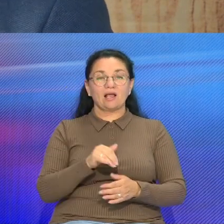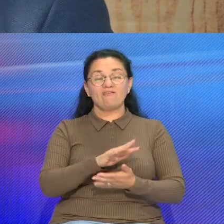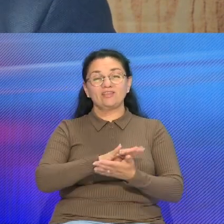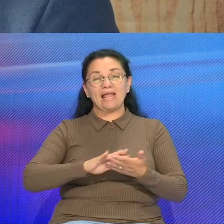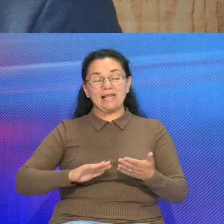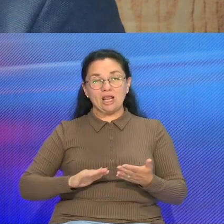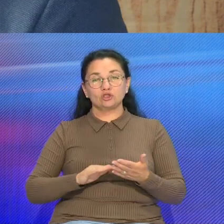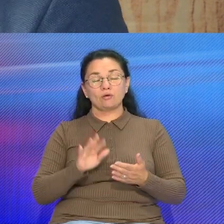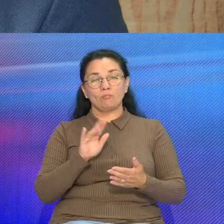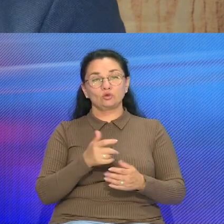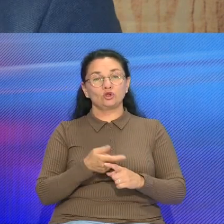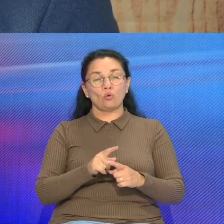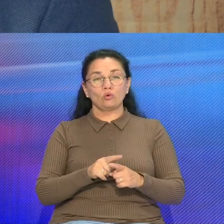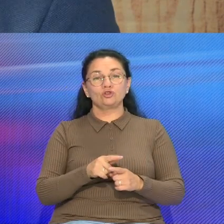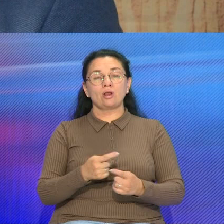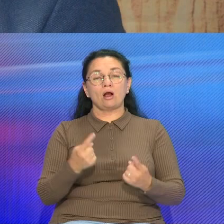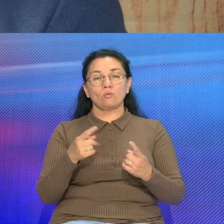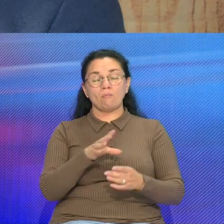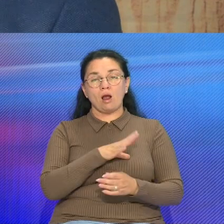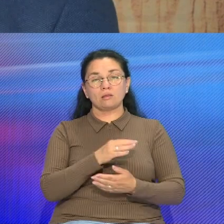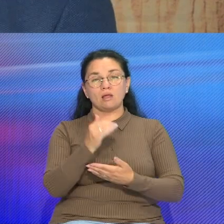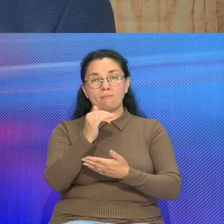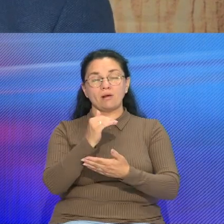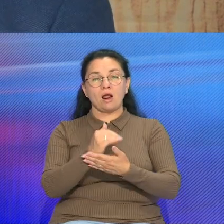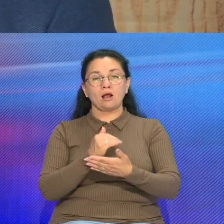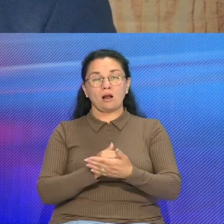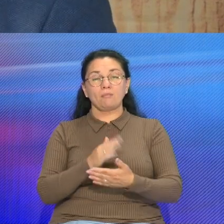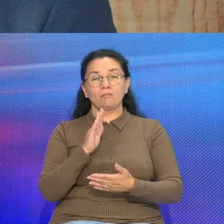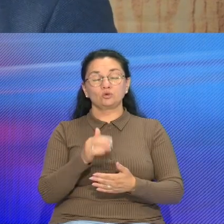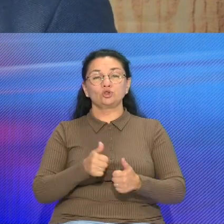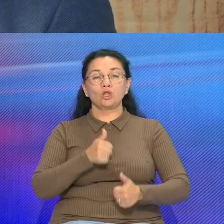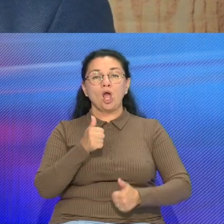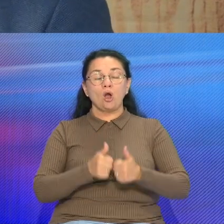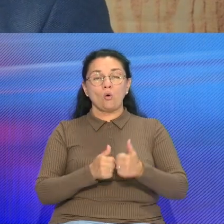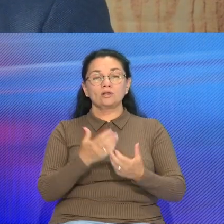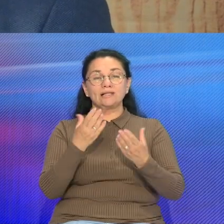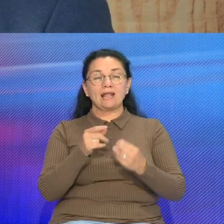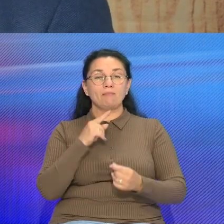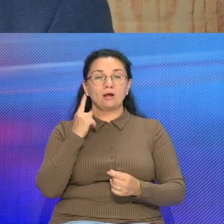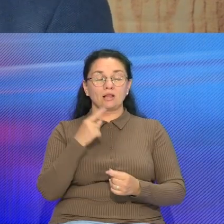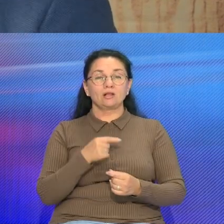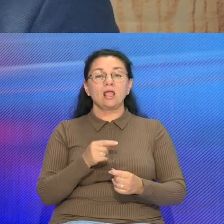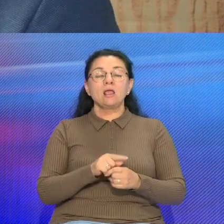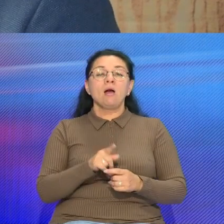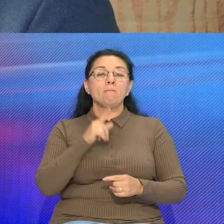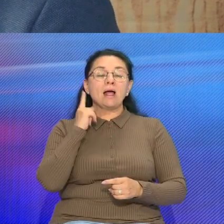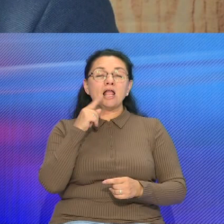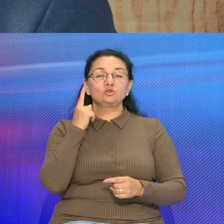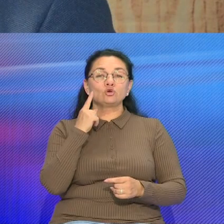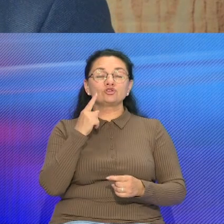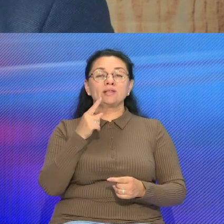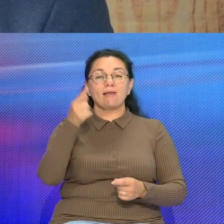насыщенный будет проходить основной такой наш конкурс «К дня молодежи» огонь молодежных талантов Он